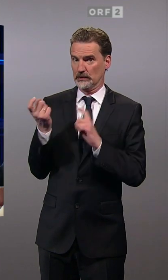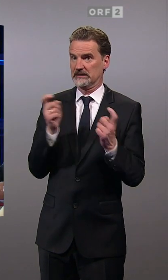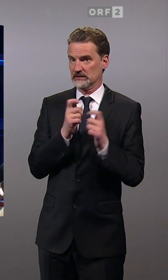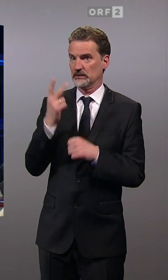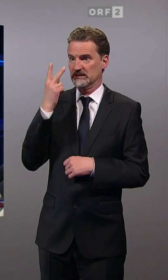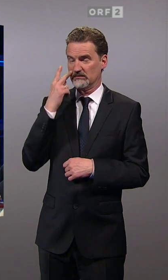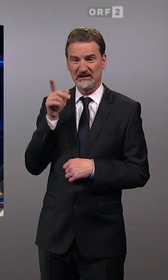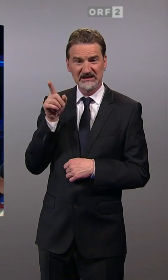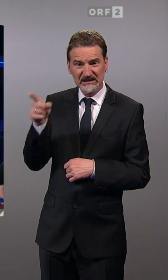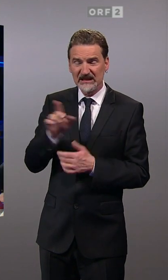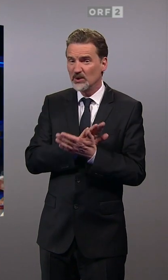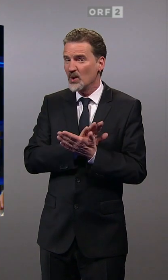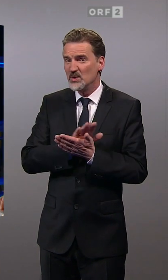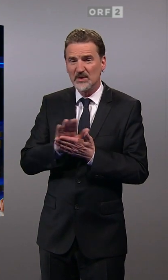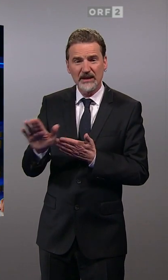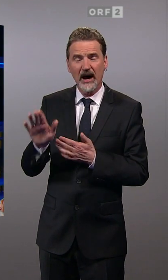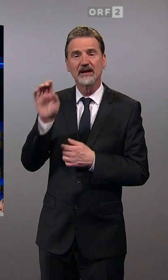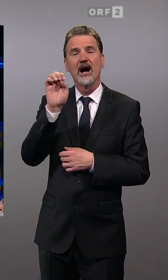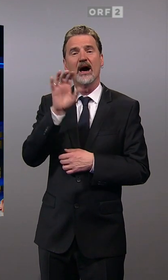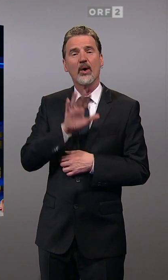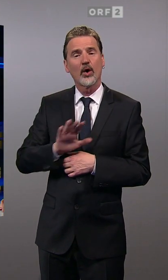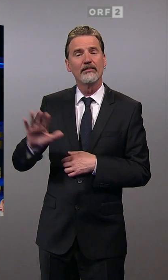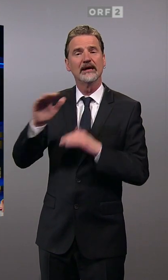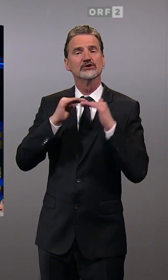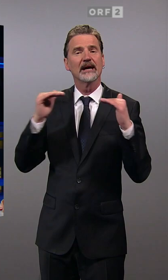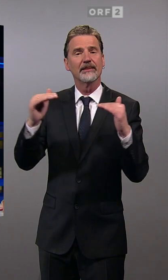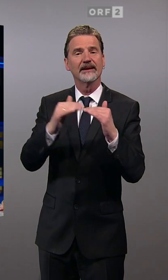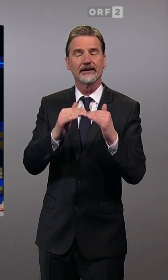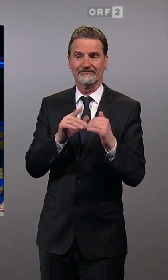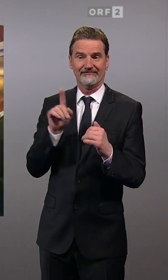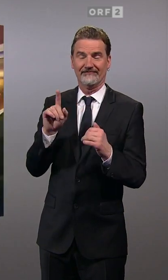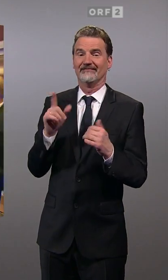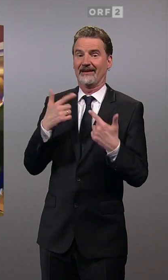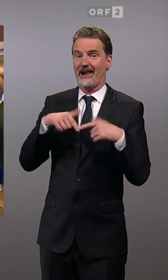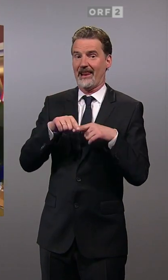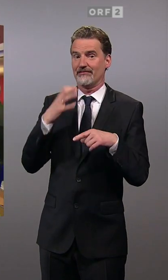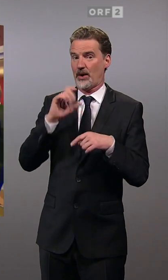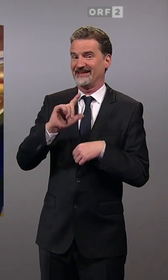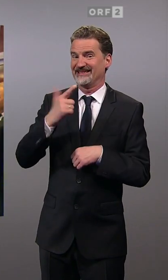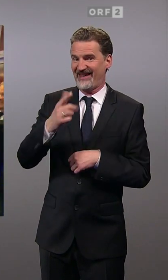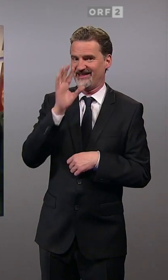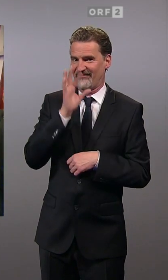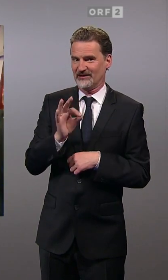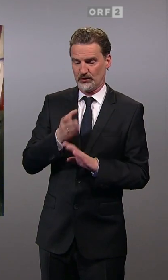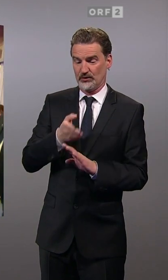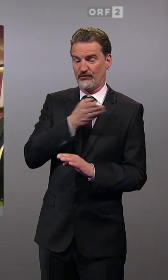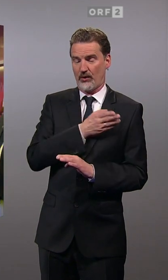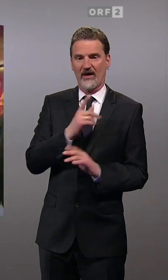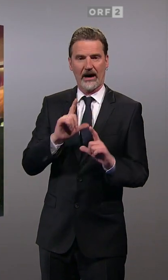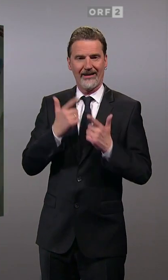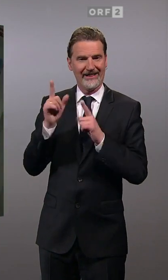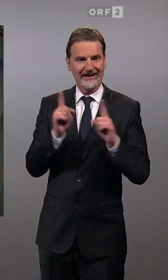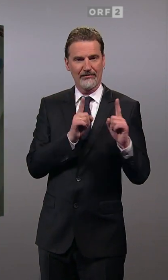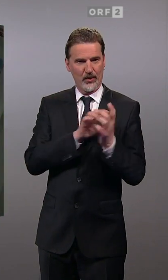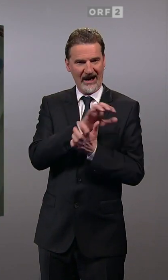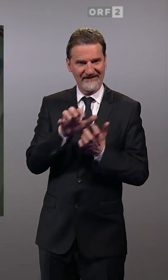waren noch kein einziges Mal auf europäischer Ebene. Es ist Landbauers zweiter Versuch nach der Liederbuch-Affäre. Und auch die ist wieder